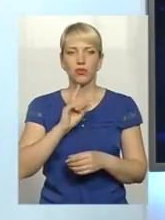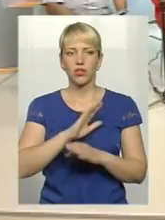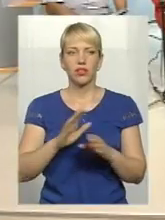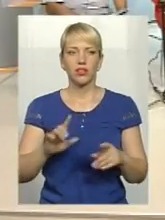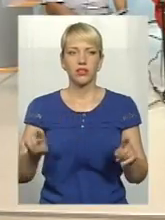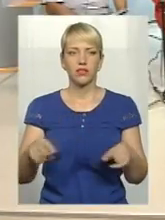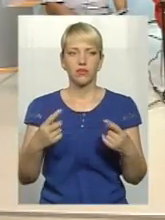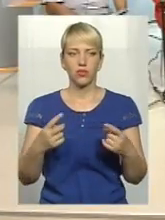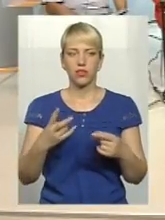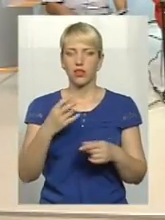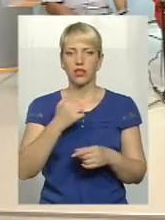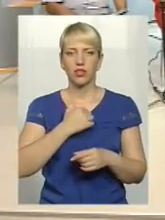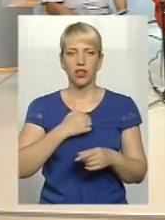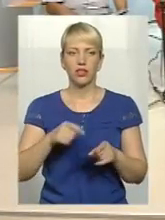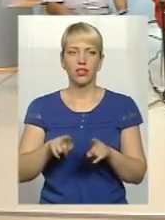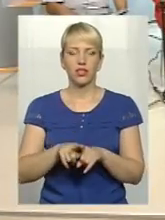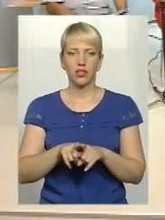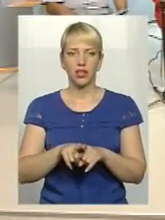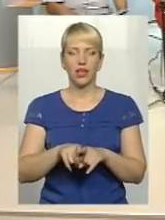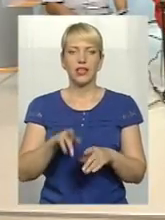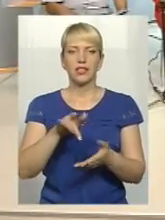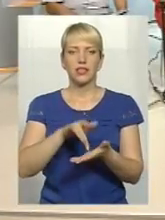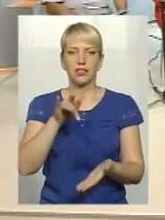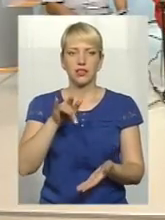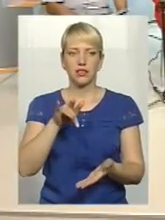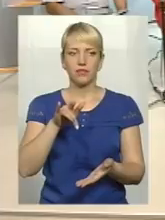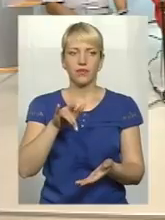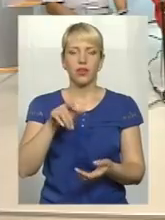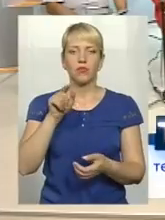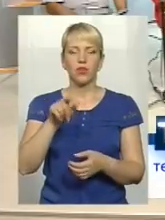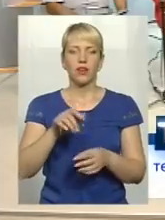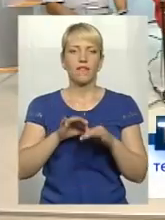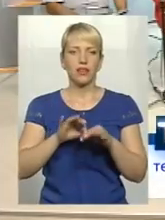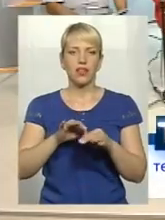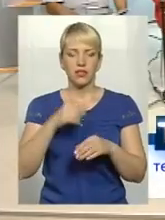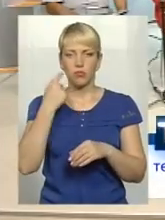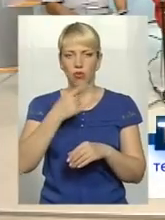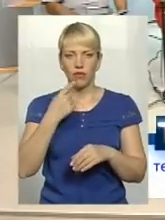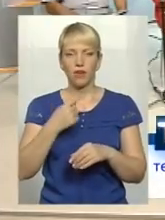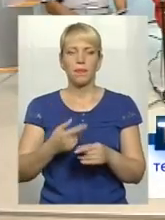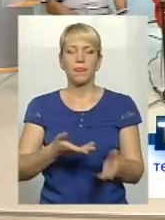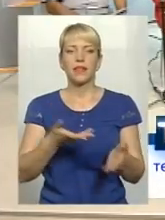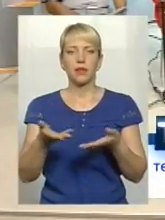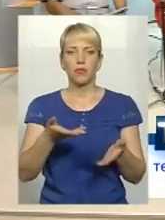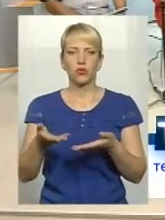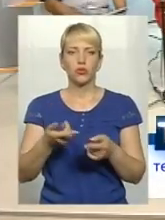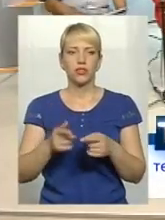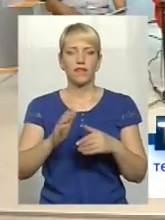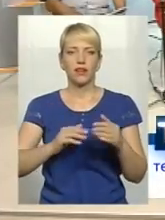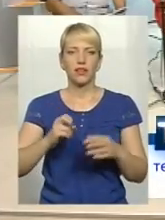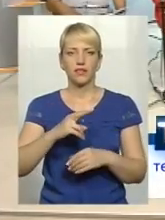на жаль, такі, скажімо, центри. Про них ведеться мова, запрошуються фахівці,